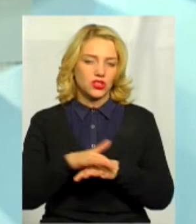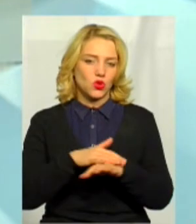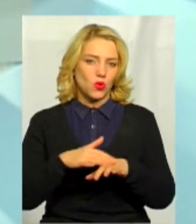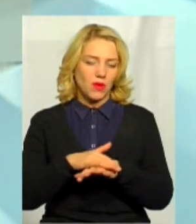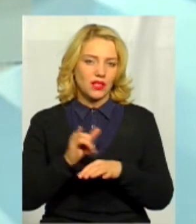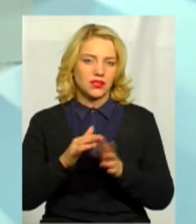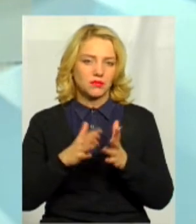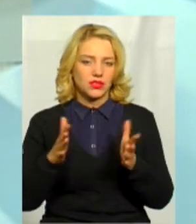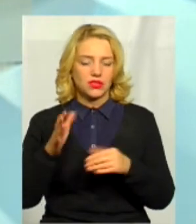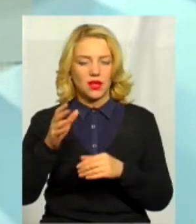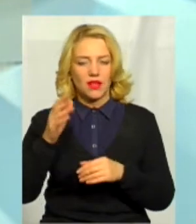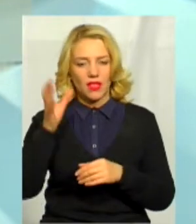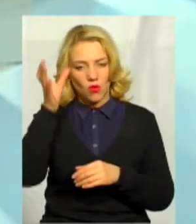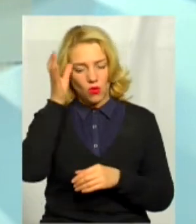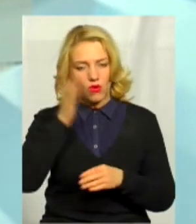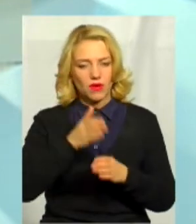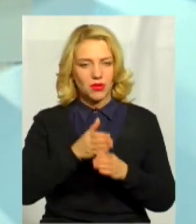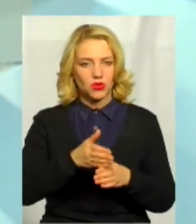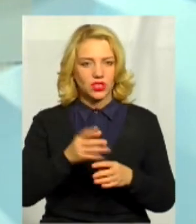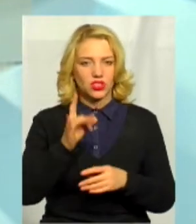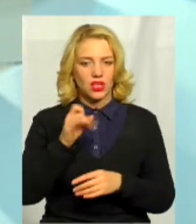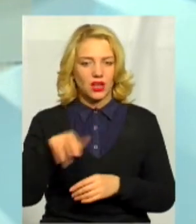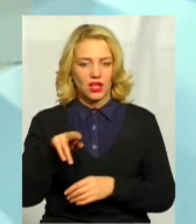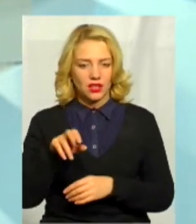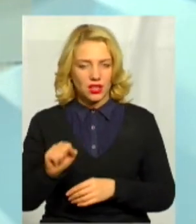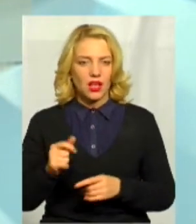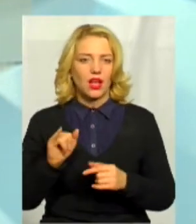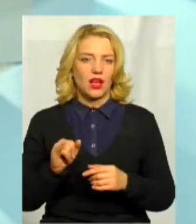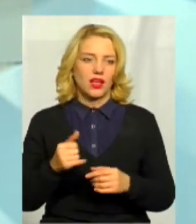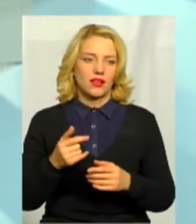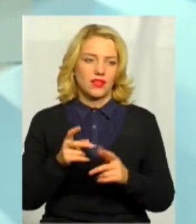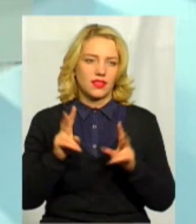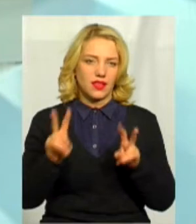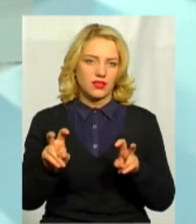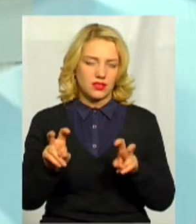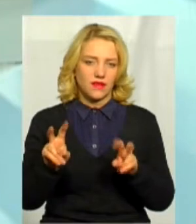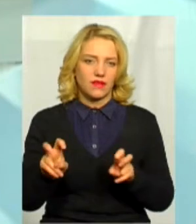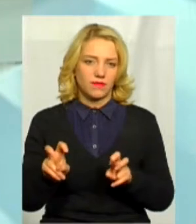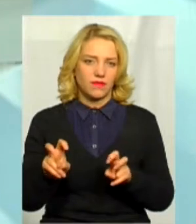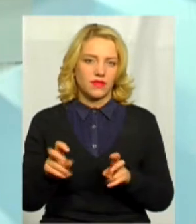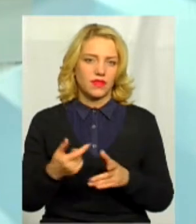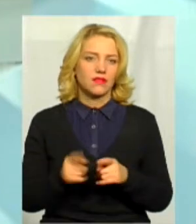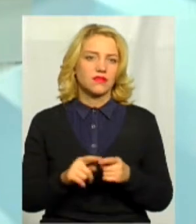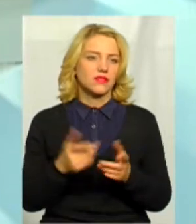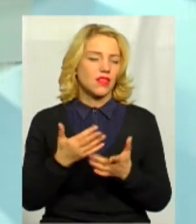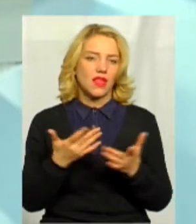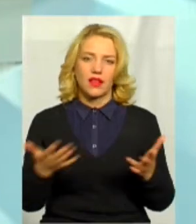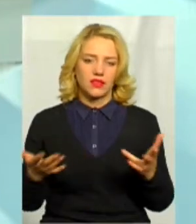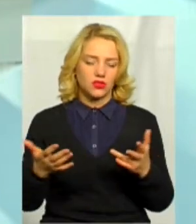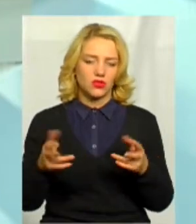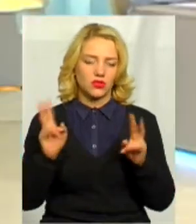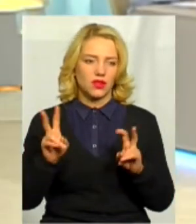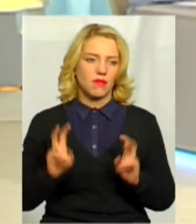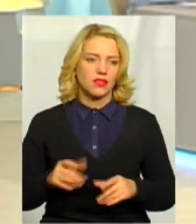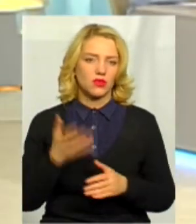погоджується науково-методична рада. Ну, а назви – це на різну тематику,